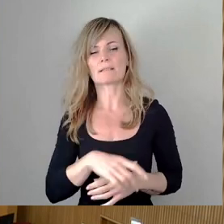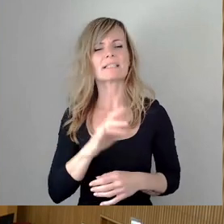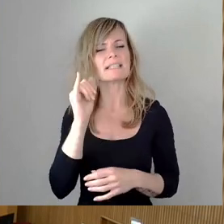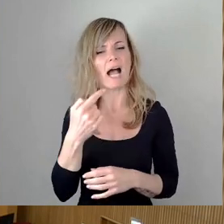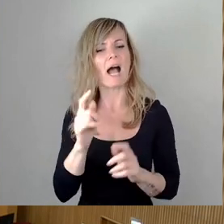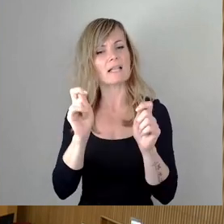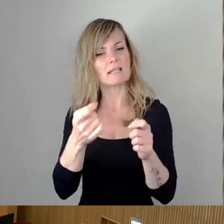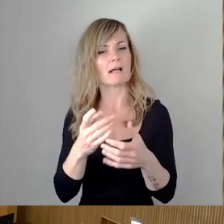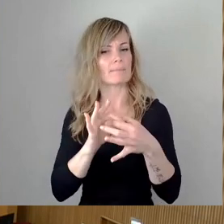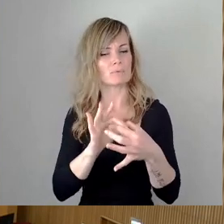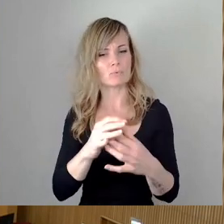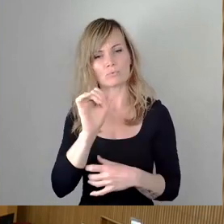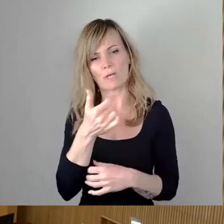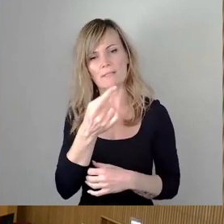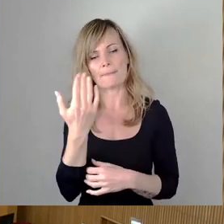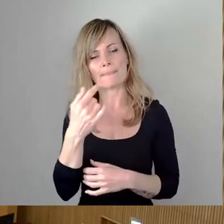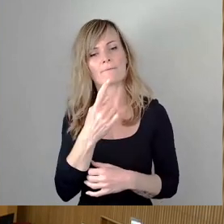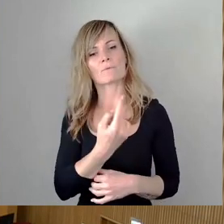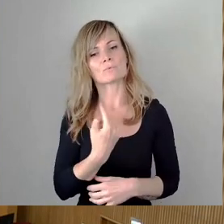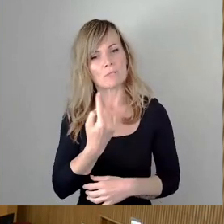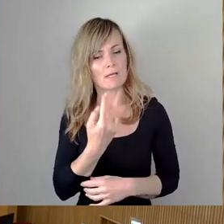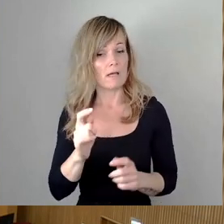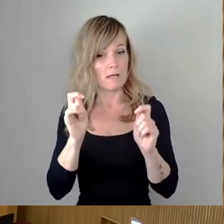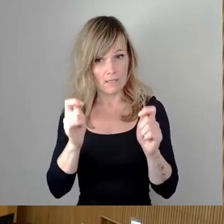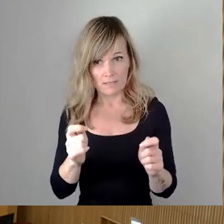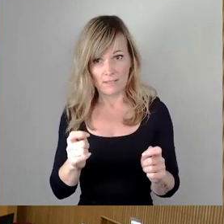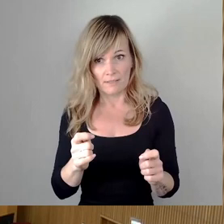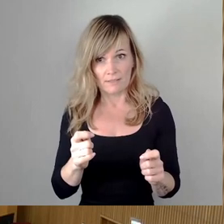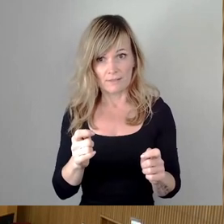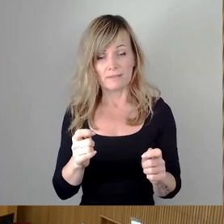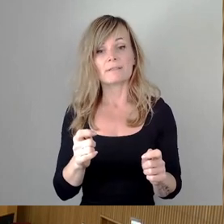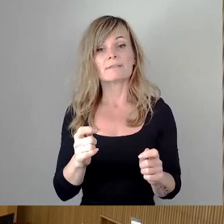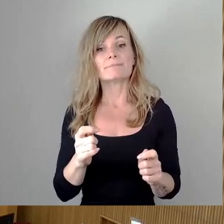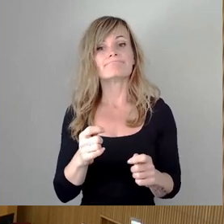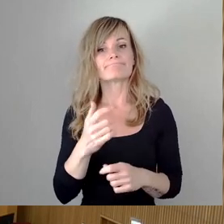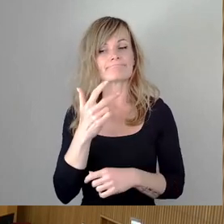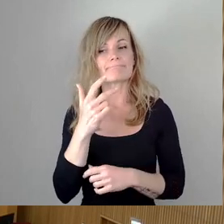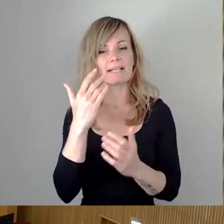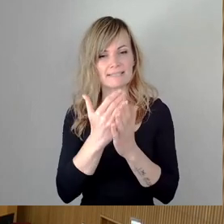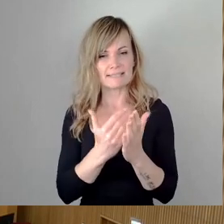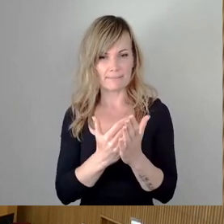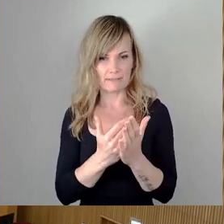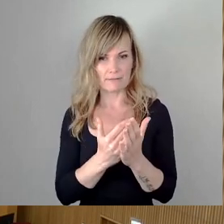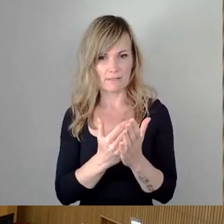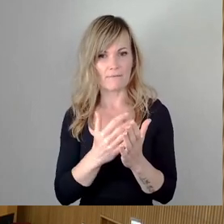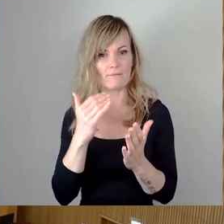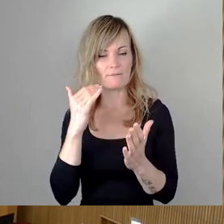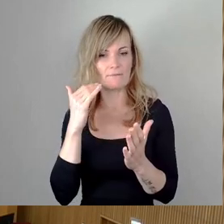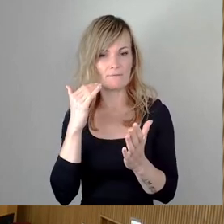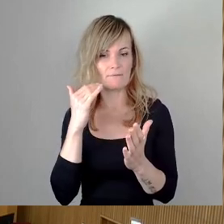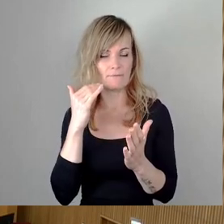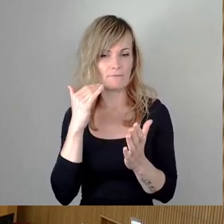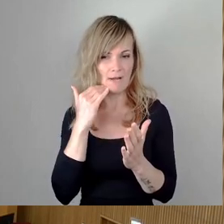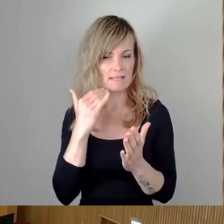auf den unseren Antrag wo es um den reinen Termin ging wann die Konzession neu